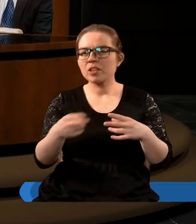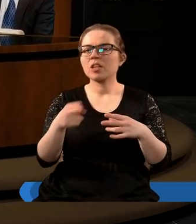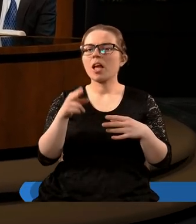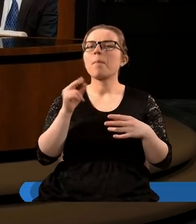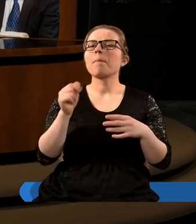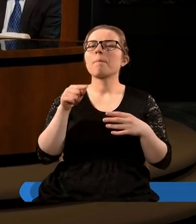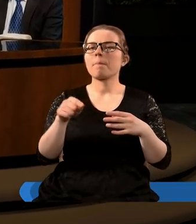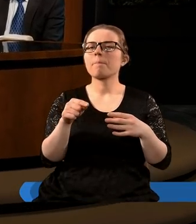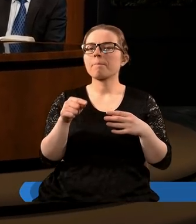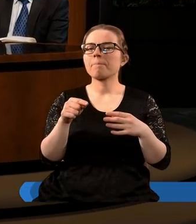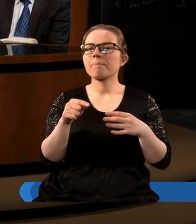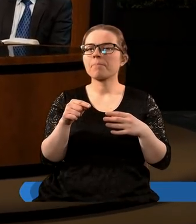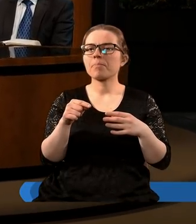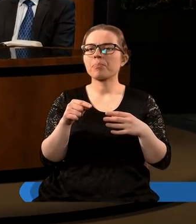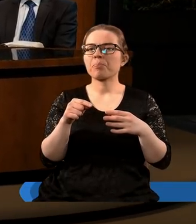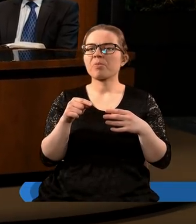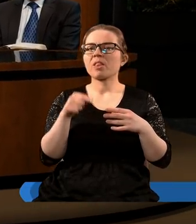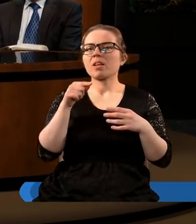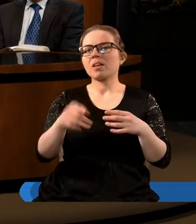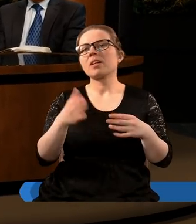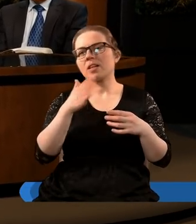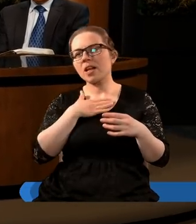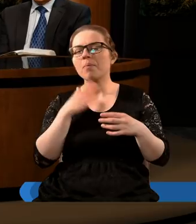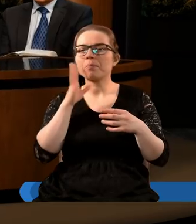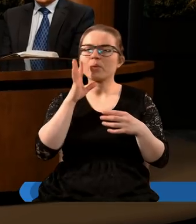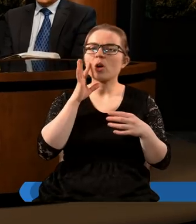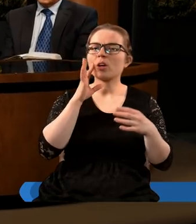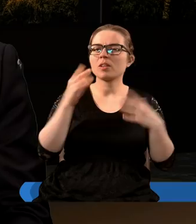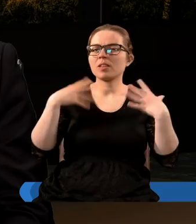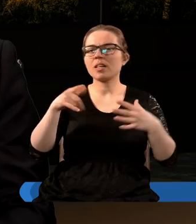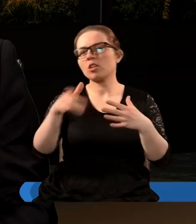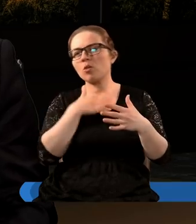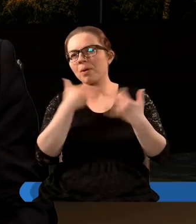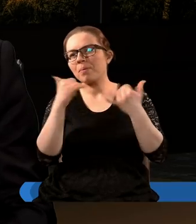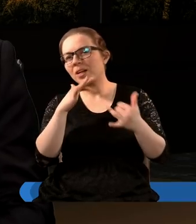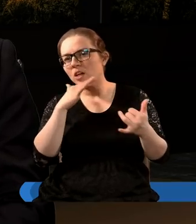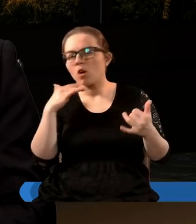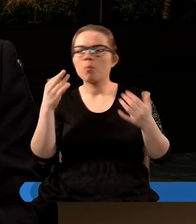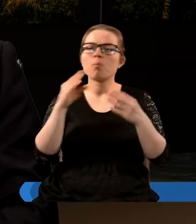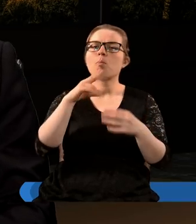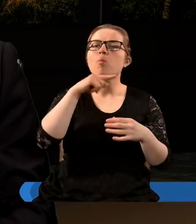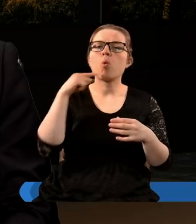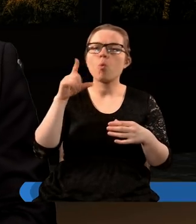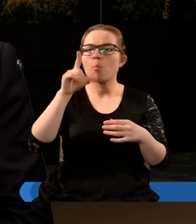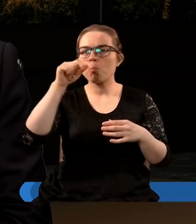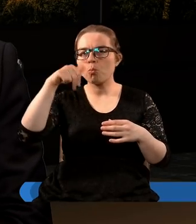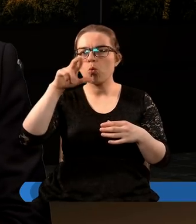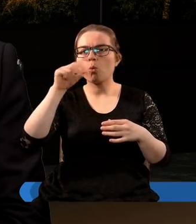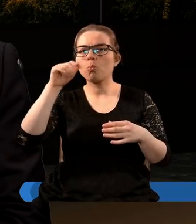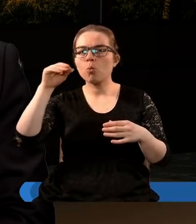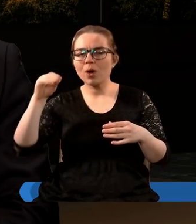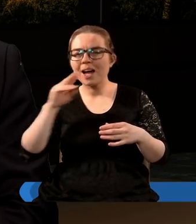tą różnicę w ubiorze. Tam mamy biały bisior, prawda? Tutaj mamy inne kolory. Mamy purpurę, mamy szkarłat.